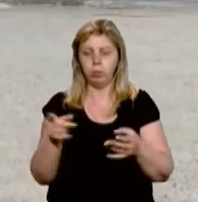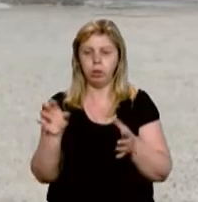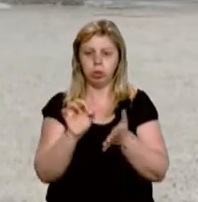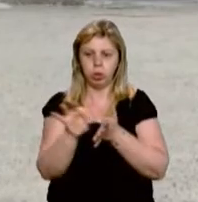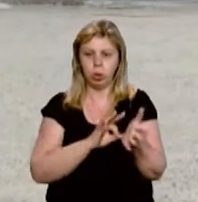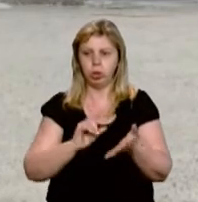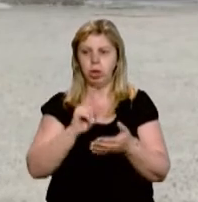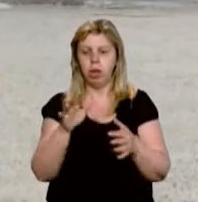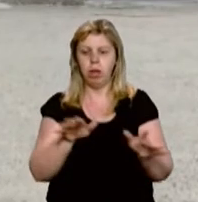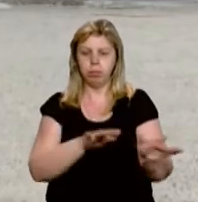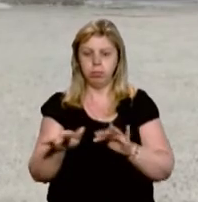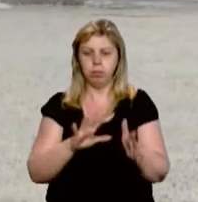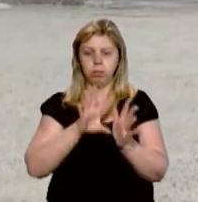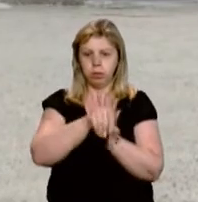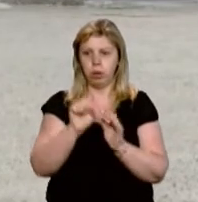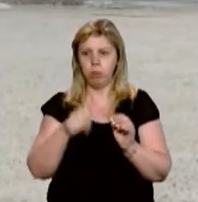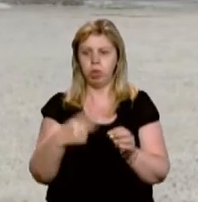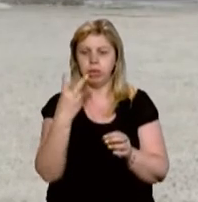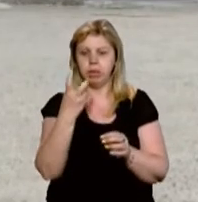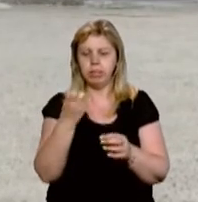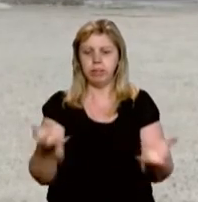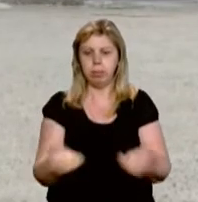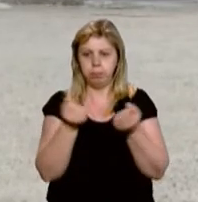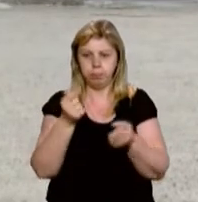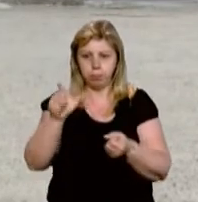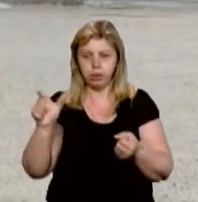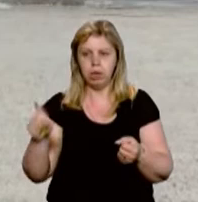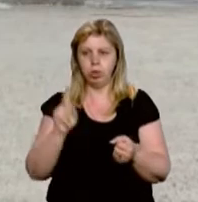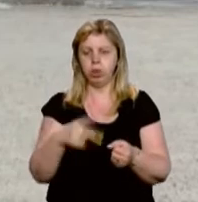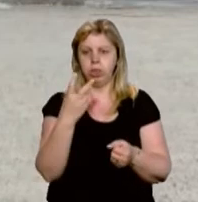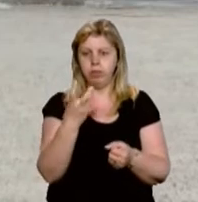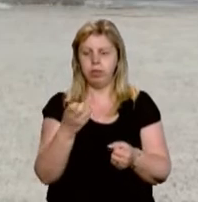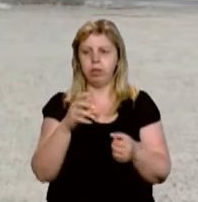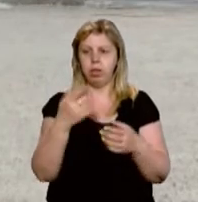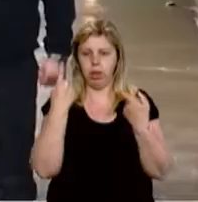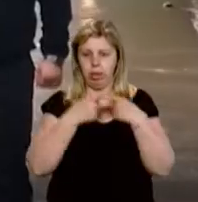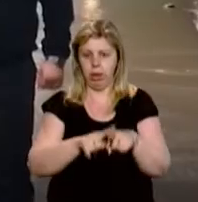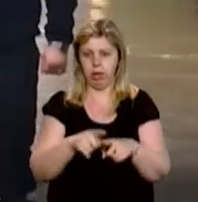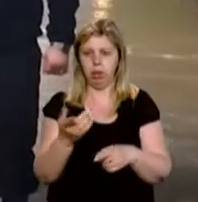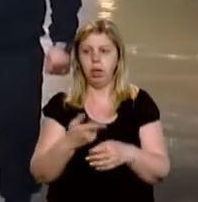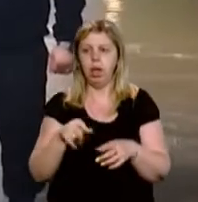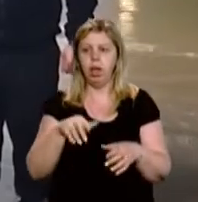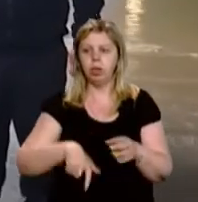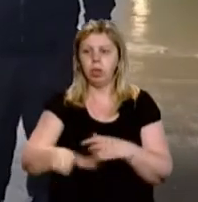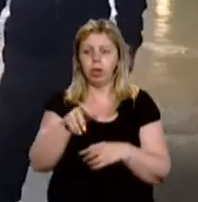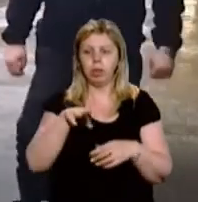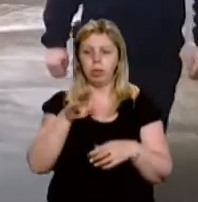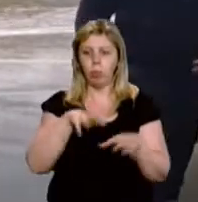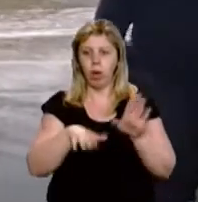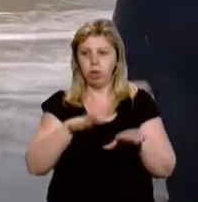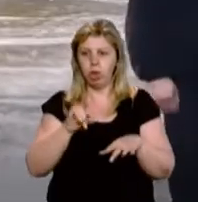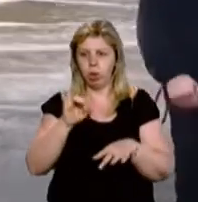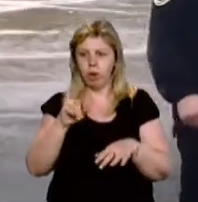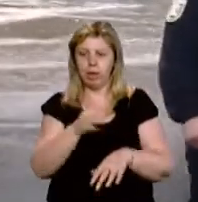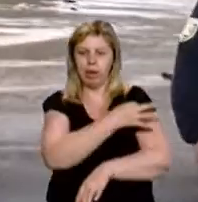реагування може бути залучено понад 200 рятувальників, також 200 одиниць техніки. На трасі Мукачево-Рогатин у напрямку